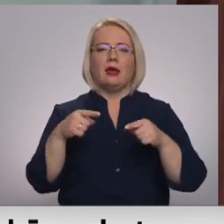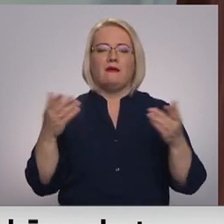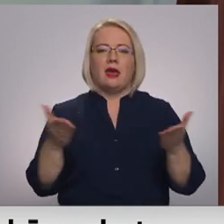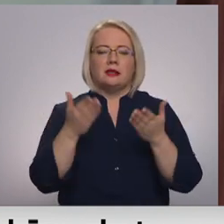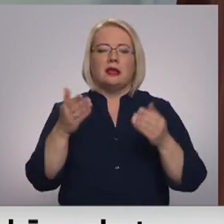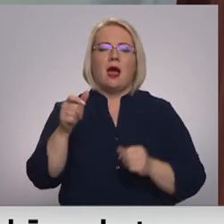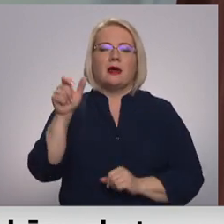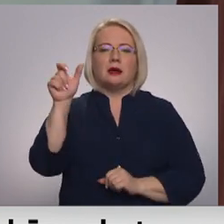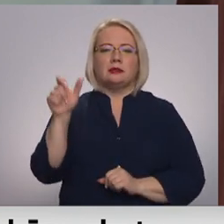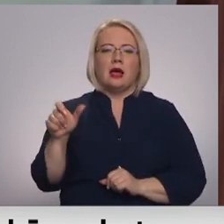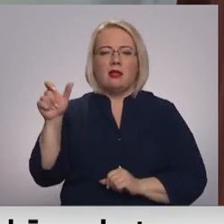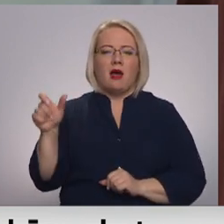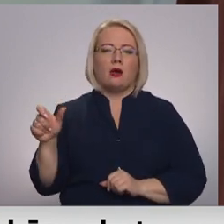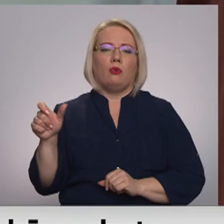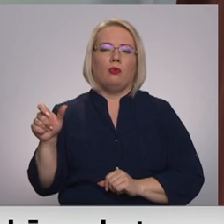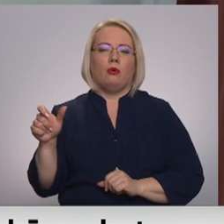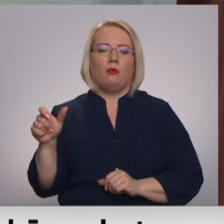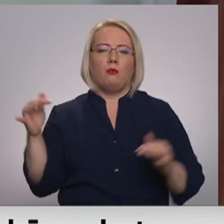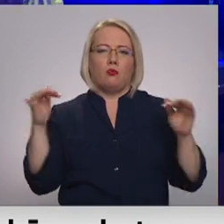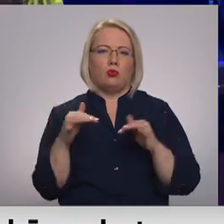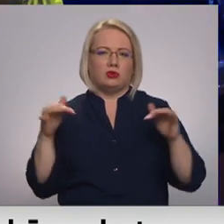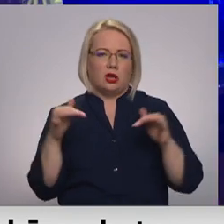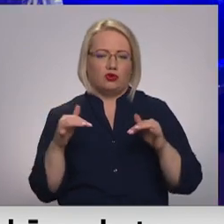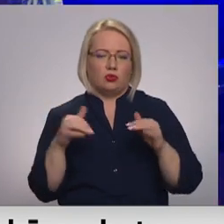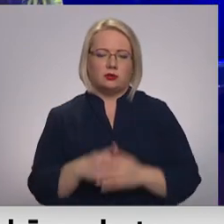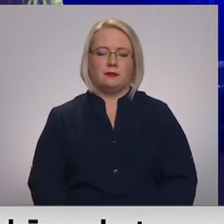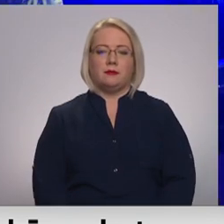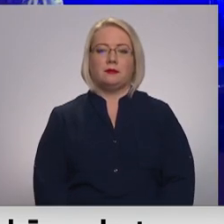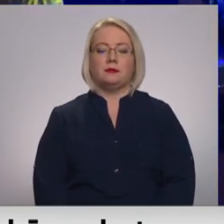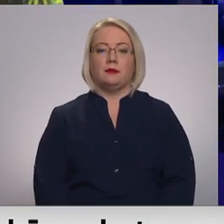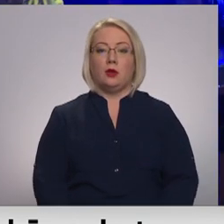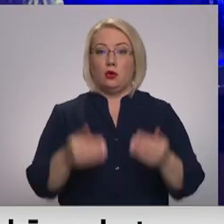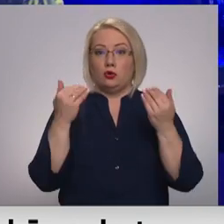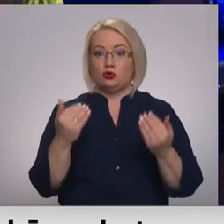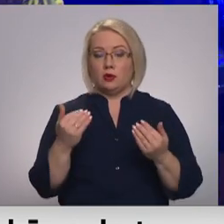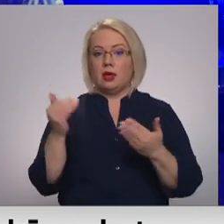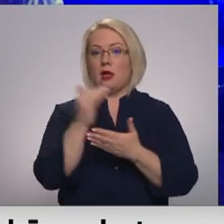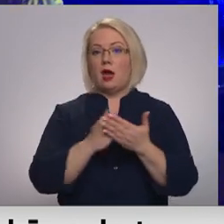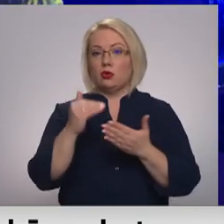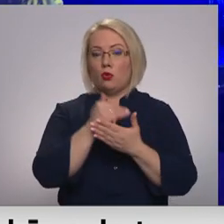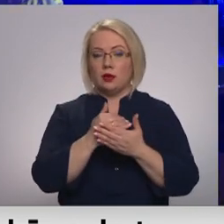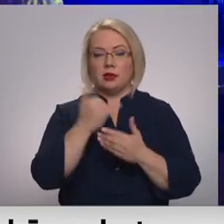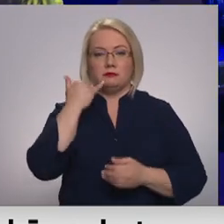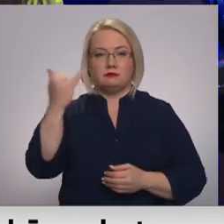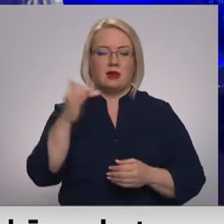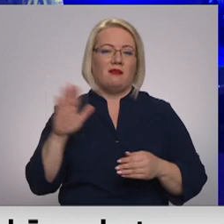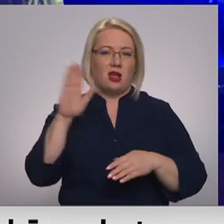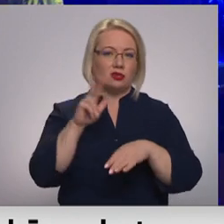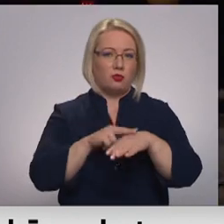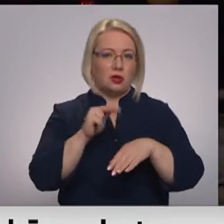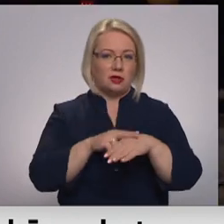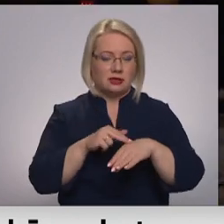cilvēku pulcēšanos. Un šodien atkārtot, sazinoties ar valsts policiju